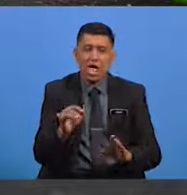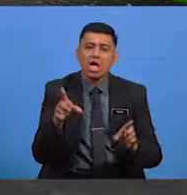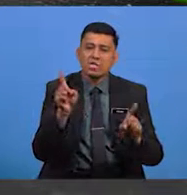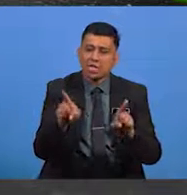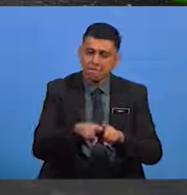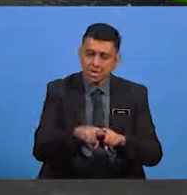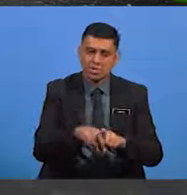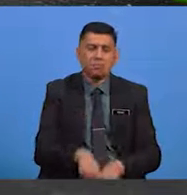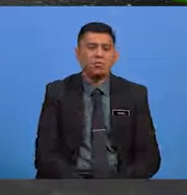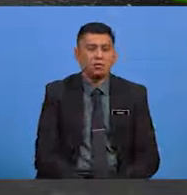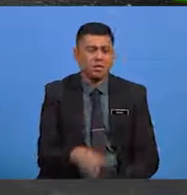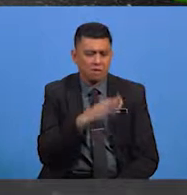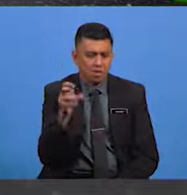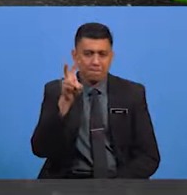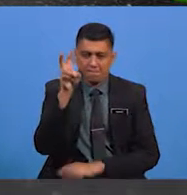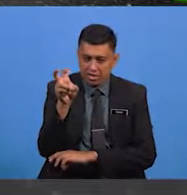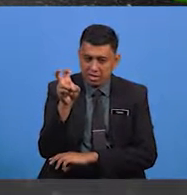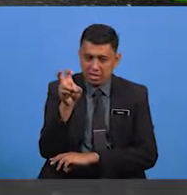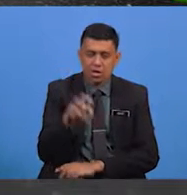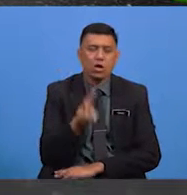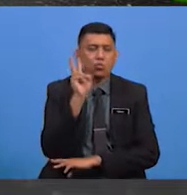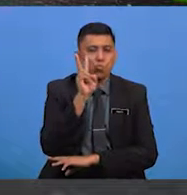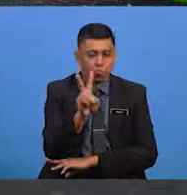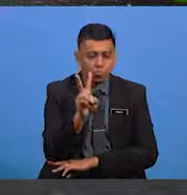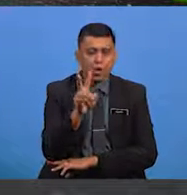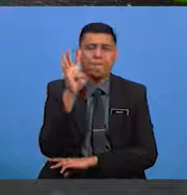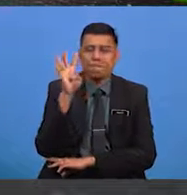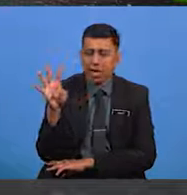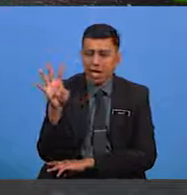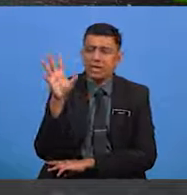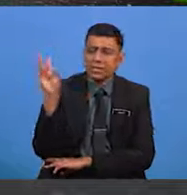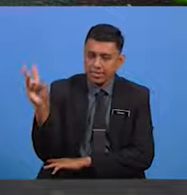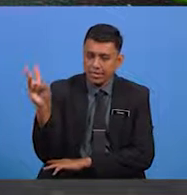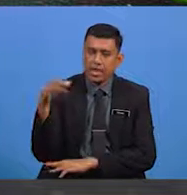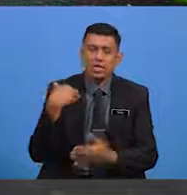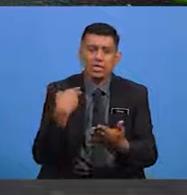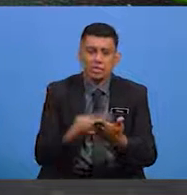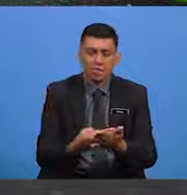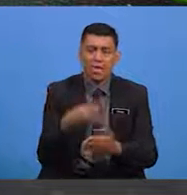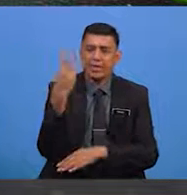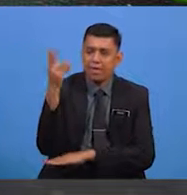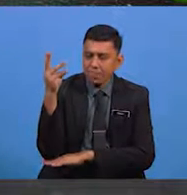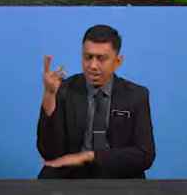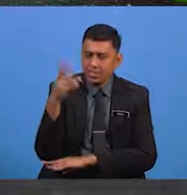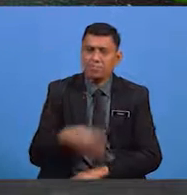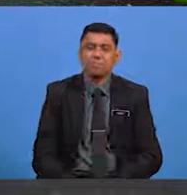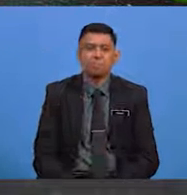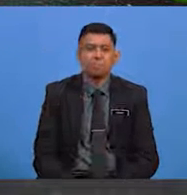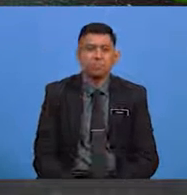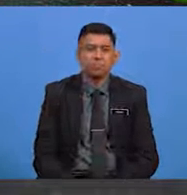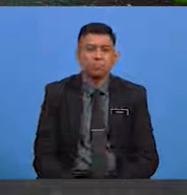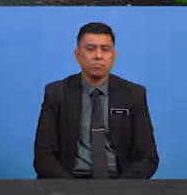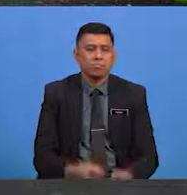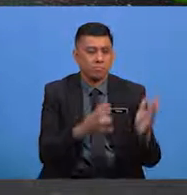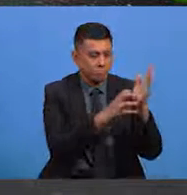Dan berpasangan seperti 2, 4, 6, sehingga 16 Rangkap